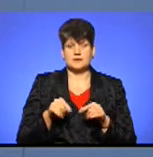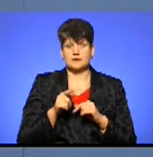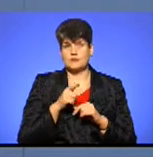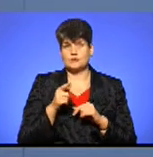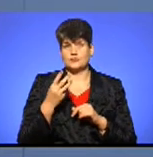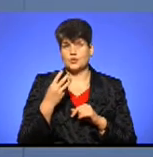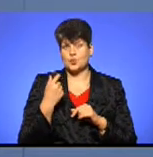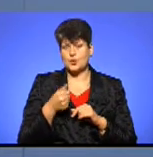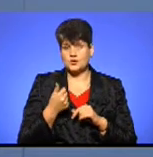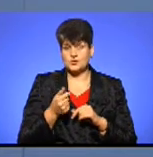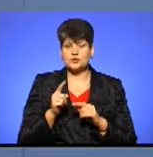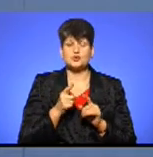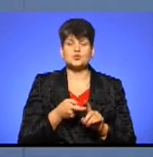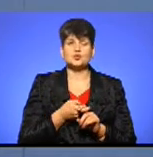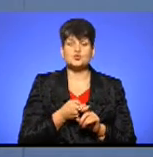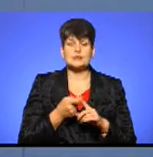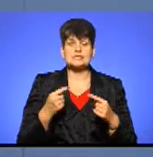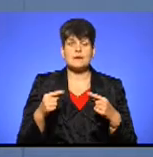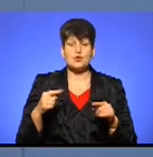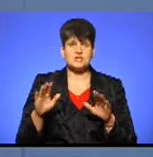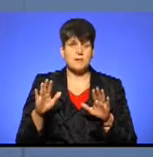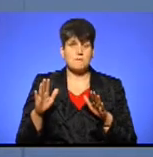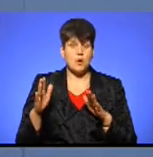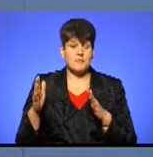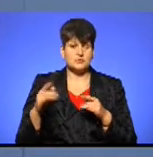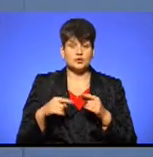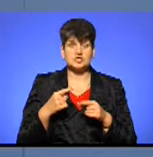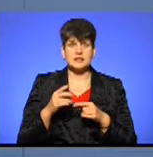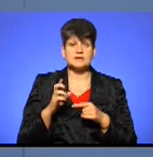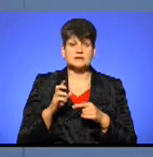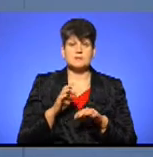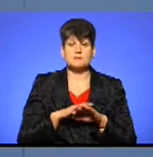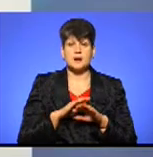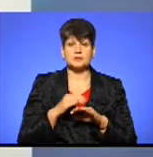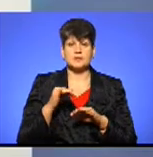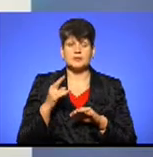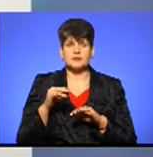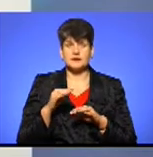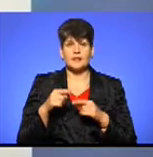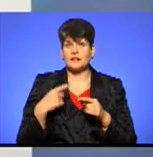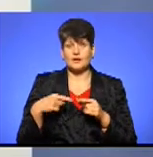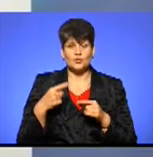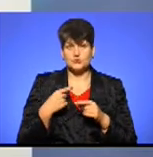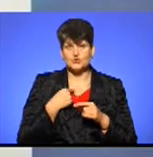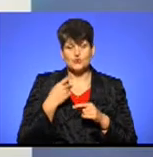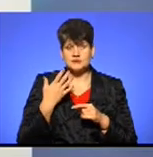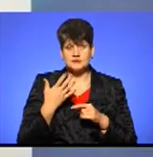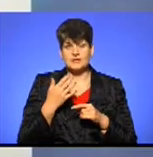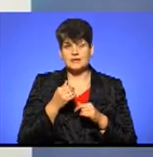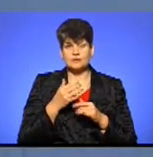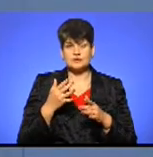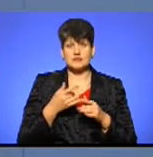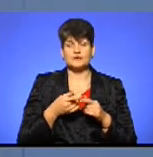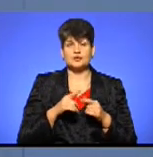років. Щодо стосується, по інших моментах, то теж через банка дійсно не накрутиш голоси, і неможливо це, в принципі, зробити без сприяння